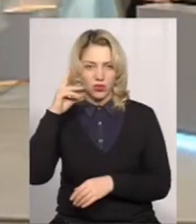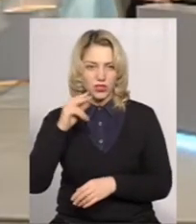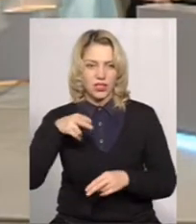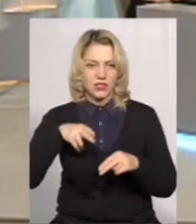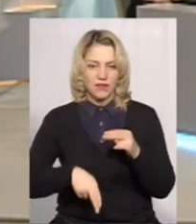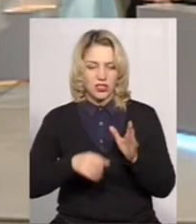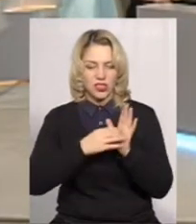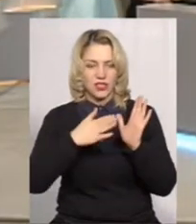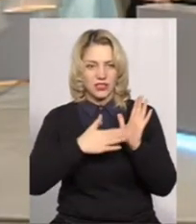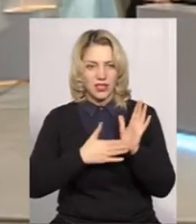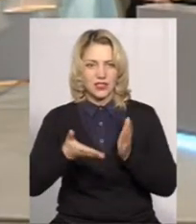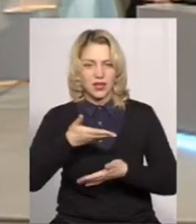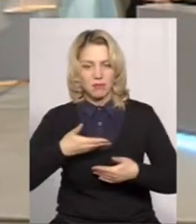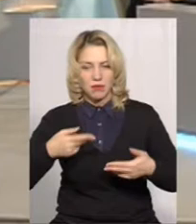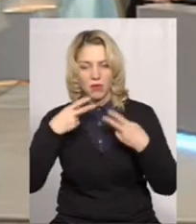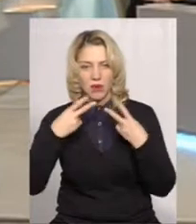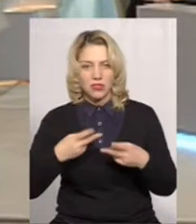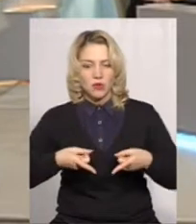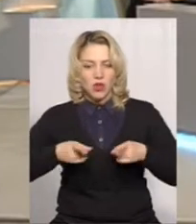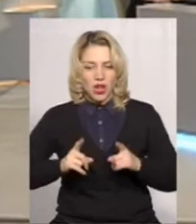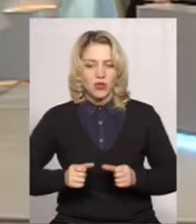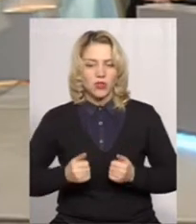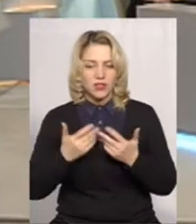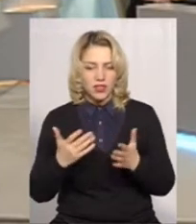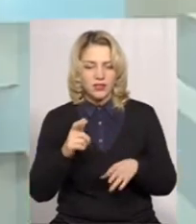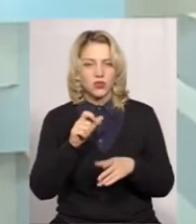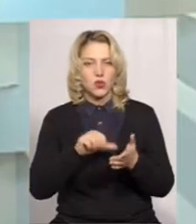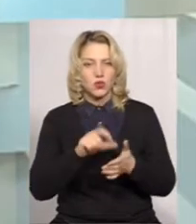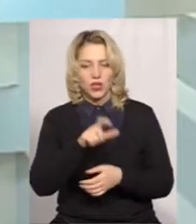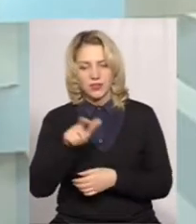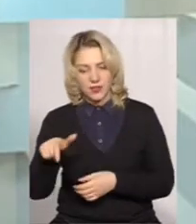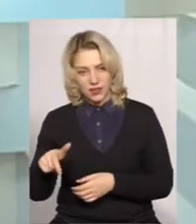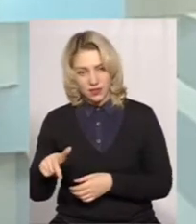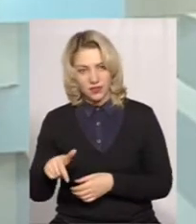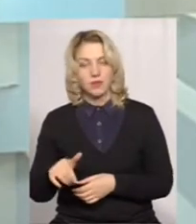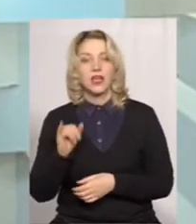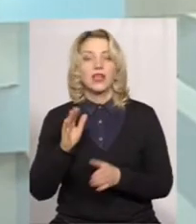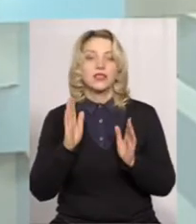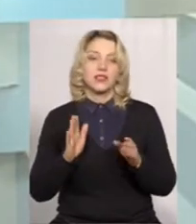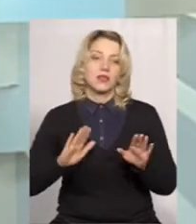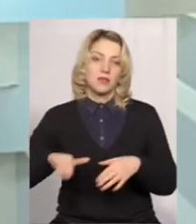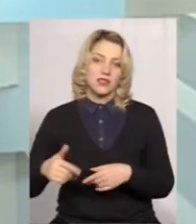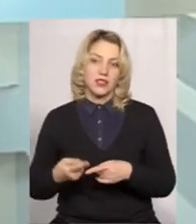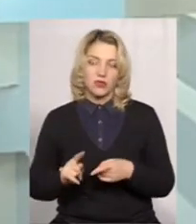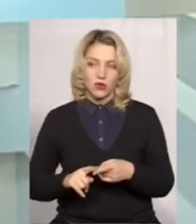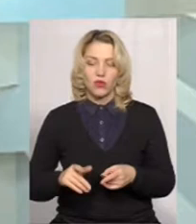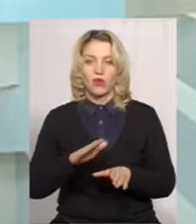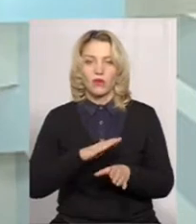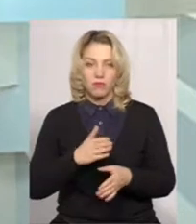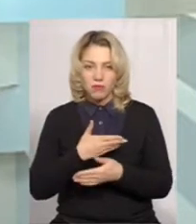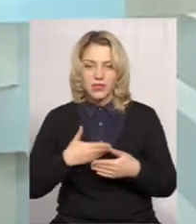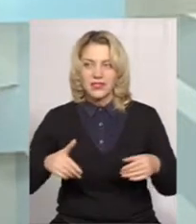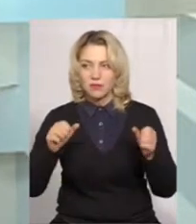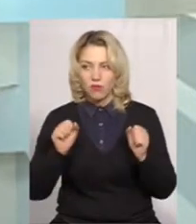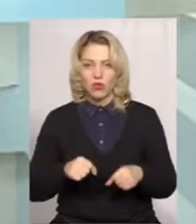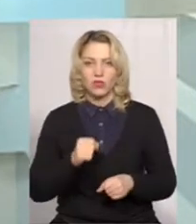завершиться реєстрація, ми побачимо реальну кількість учасників, тільки після того ми можемо